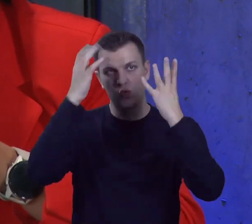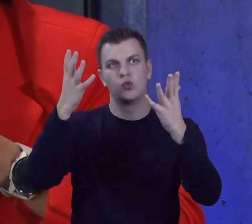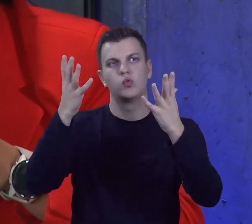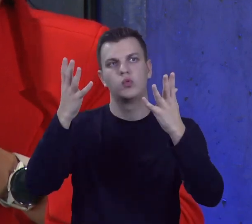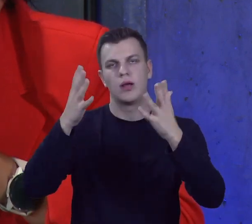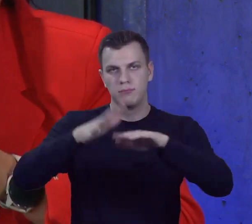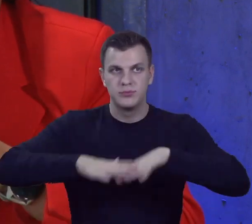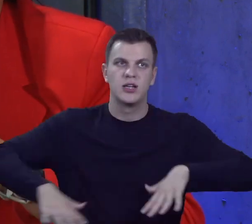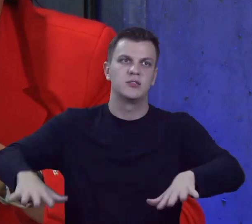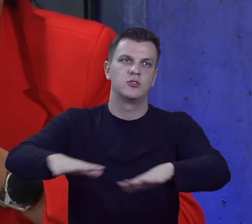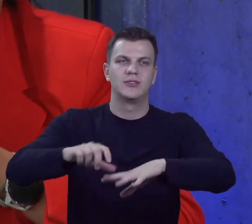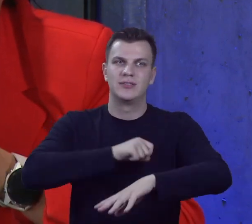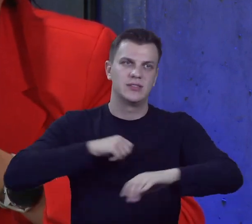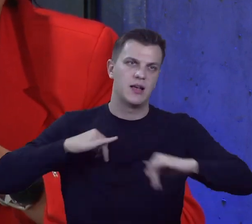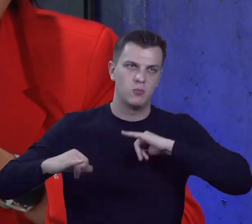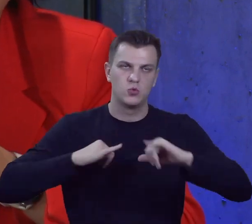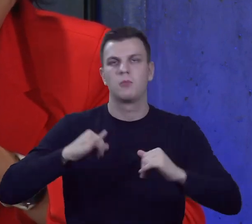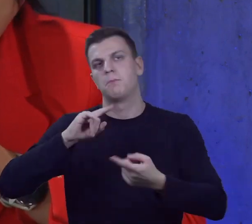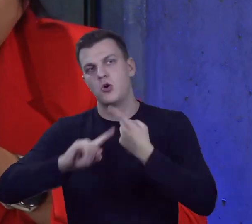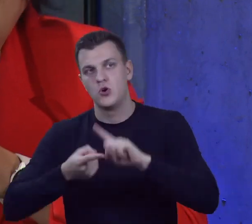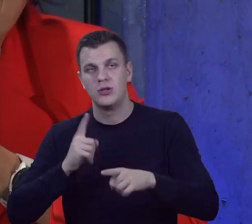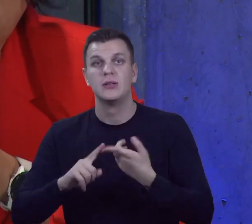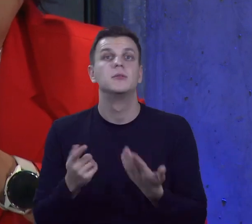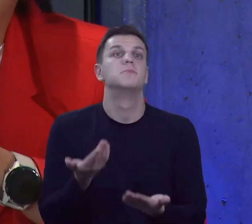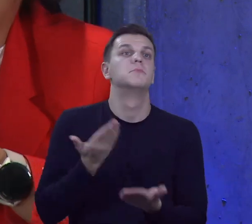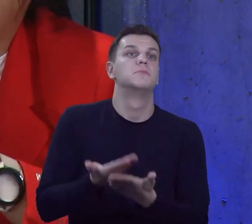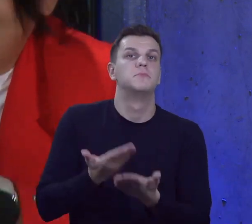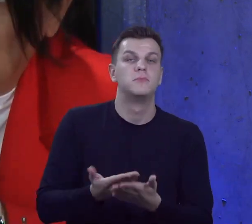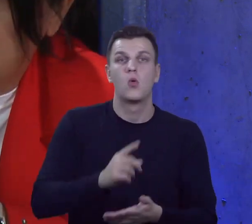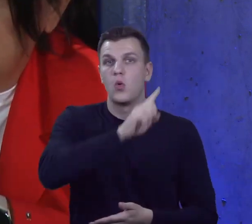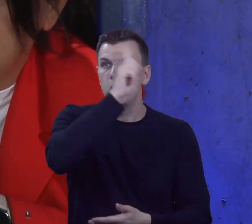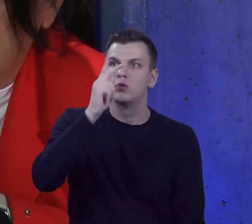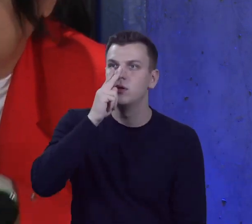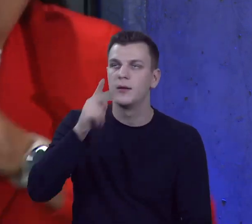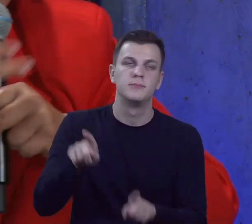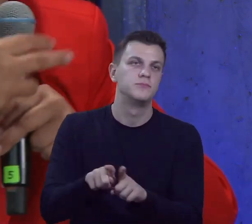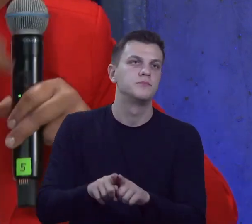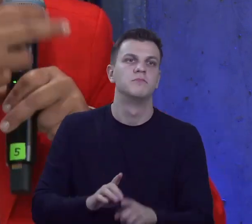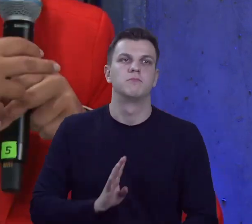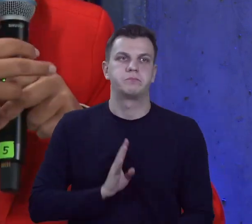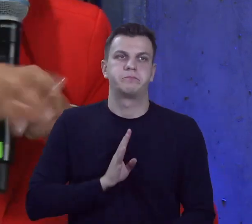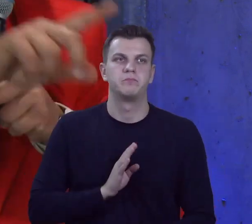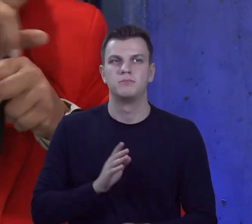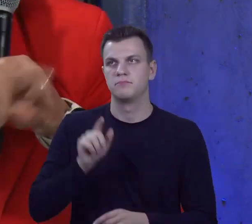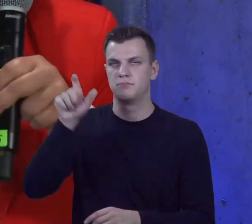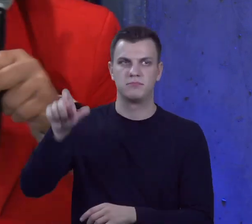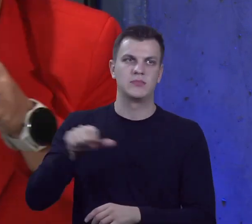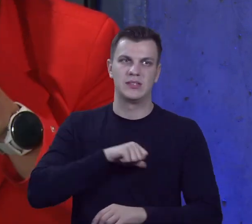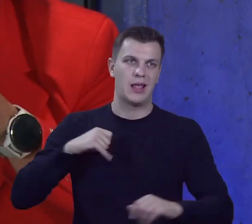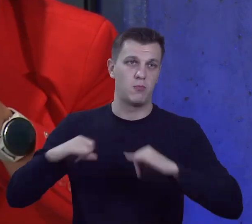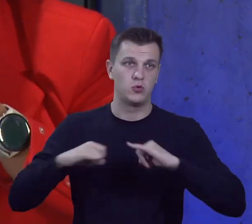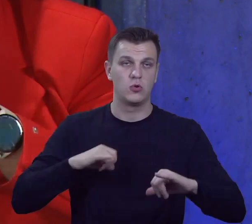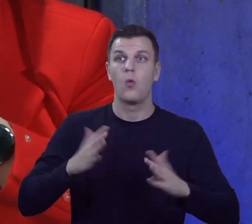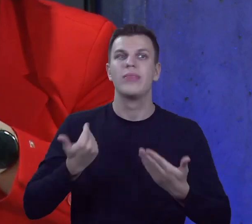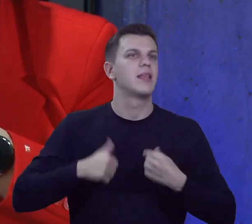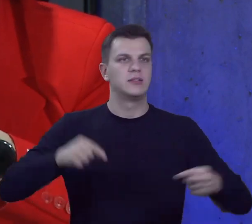przestrzeni samorządowej, politycznej, tak, żeby ludzie nie patrzyli z obrzydzeniem na ten samorząd. Żebyśmy nie byli w opozycji, bo ja dzisiaj tu słyszałam